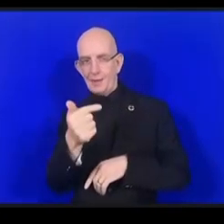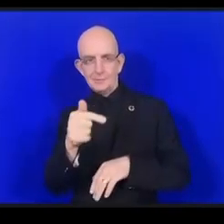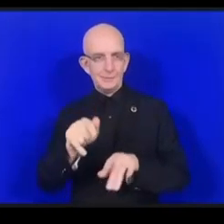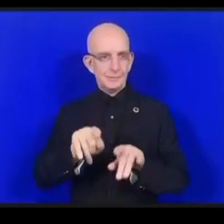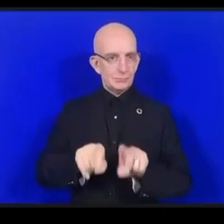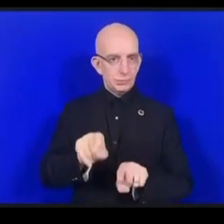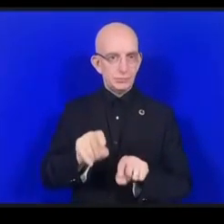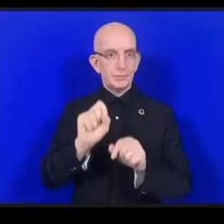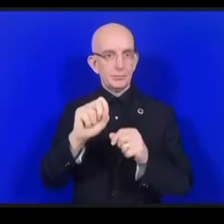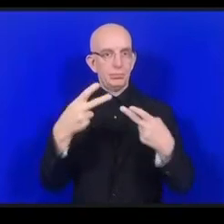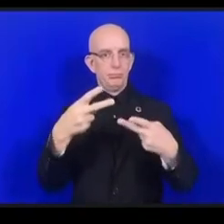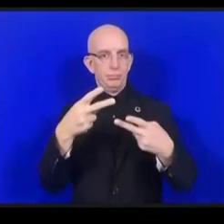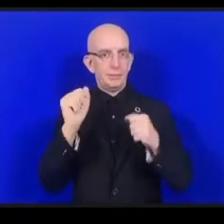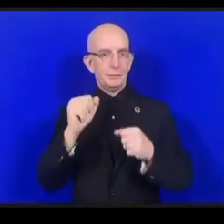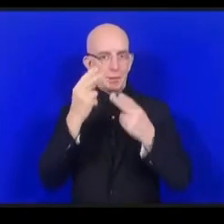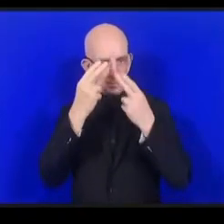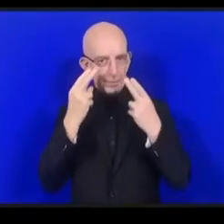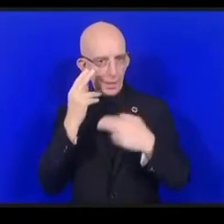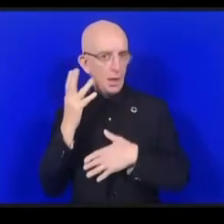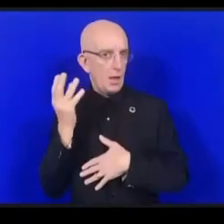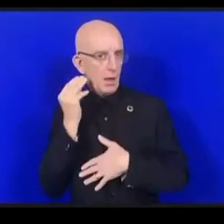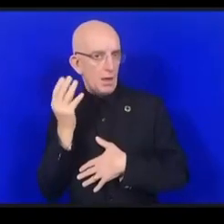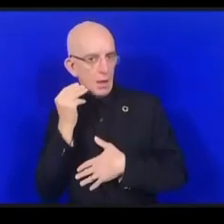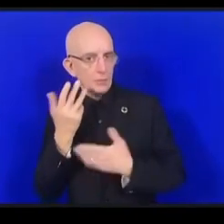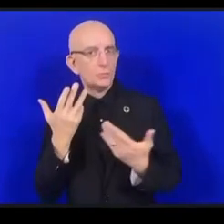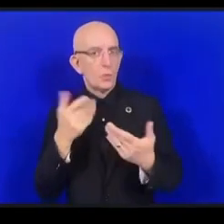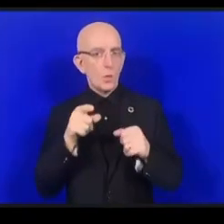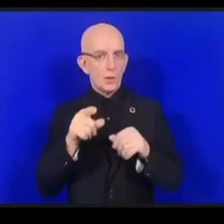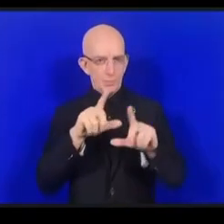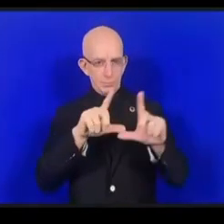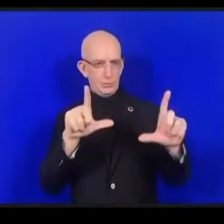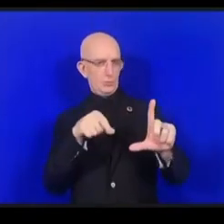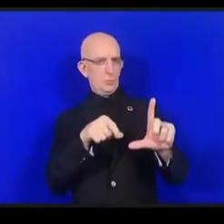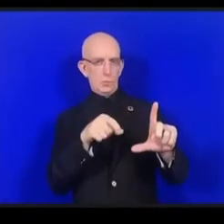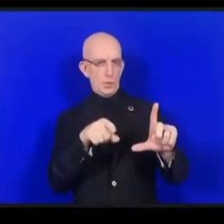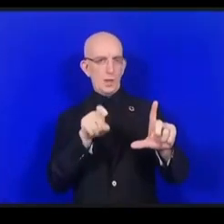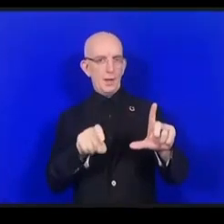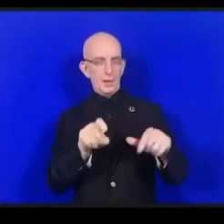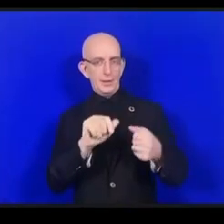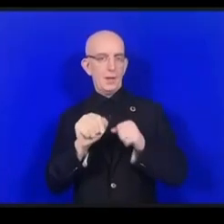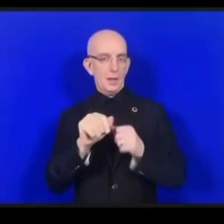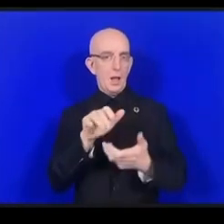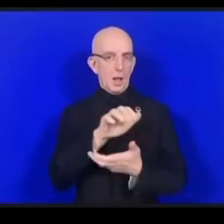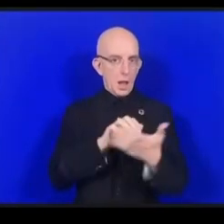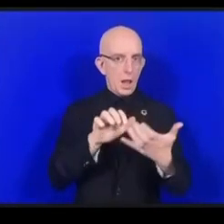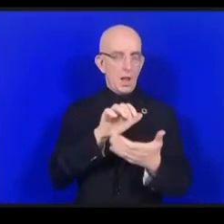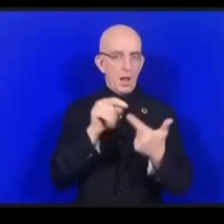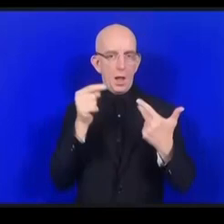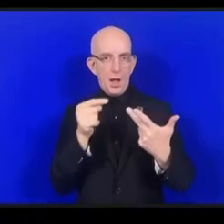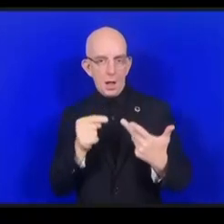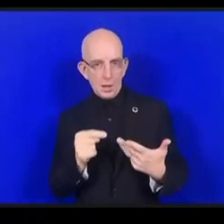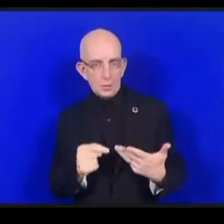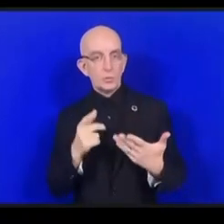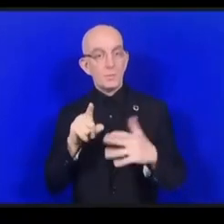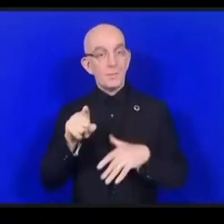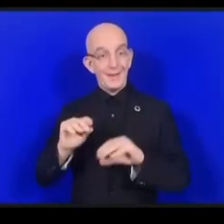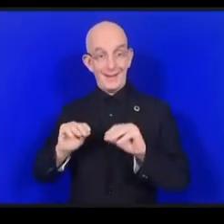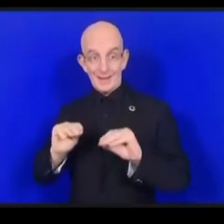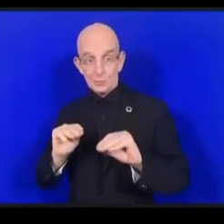التي يمكن أن نبدأ بها حتى نتيح المحتوى عبر الإنترنت بصورة أفضل